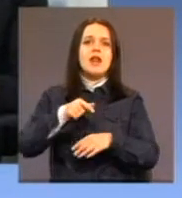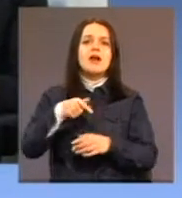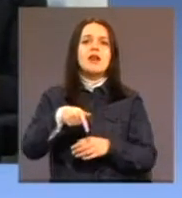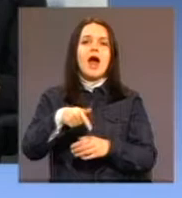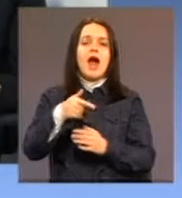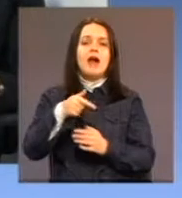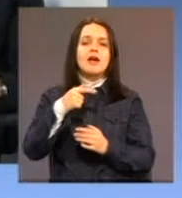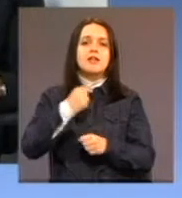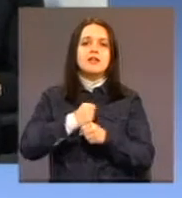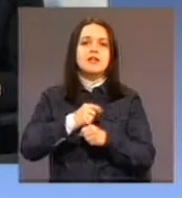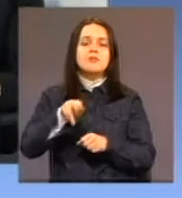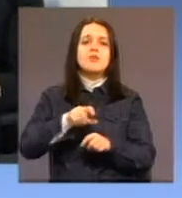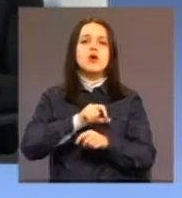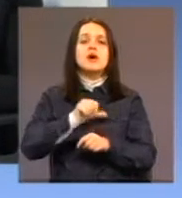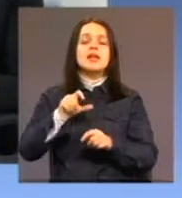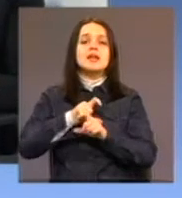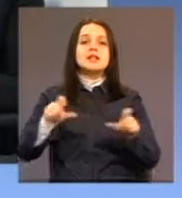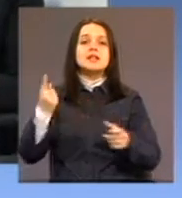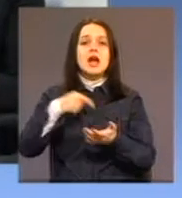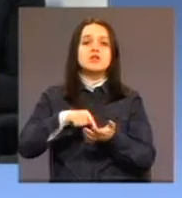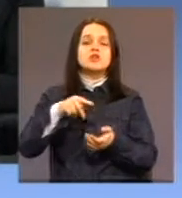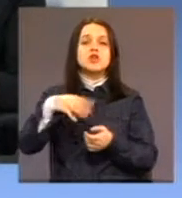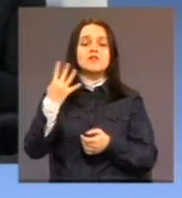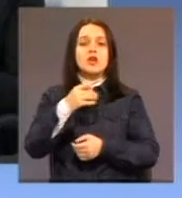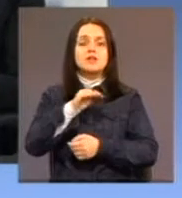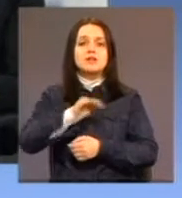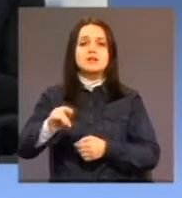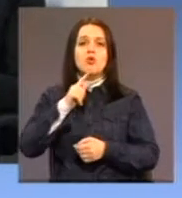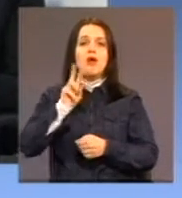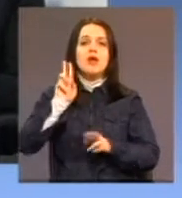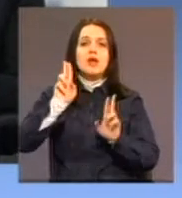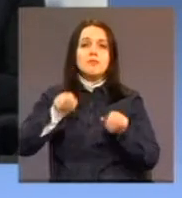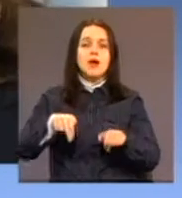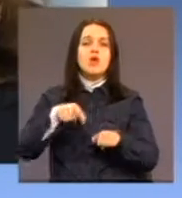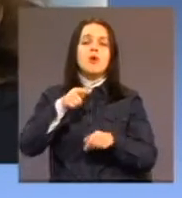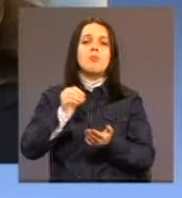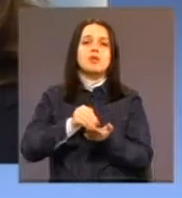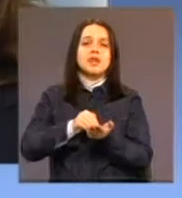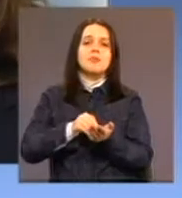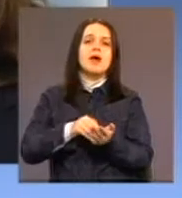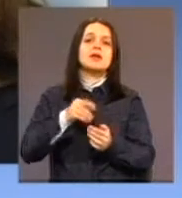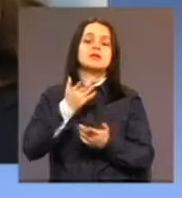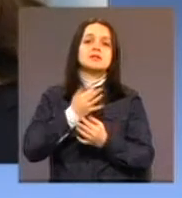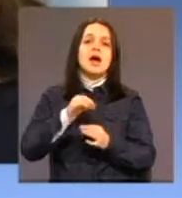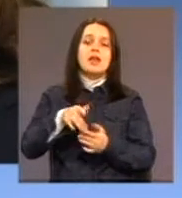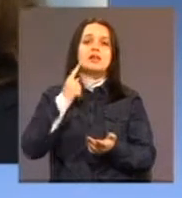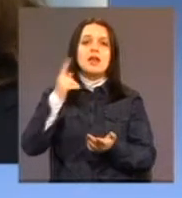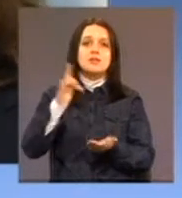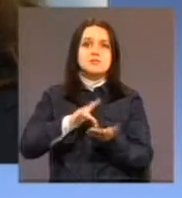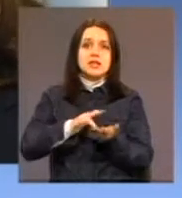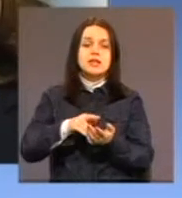registrirani 1400 djece koje imaju potrebe za dnevnim centrum puta članova porodice. Ono što moramo glasiti,